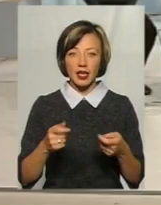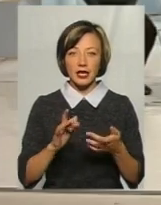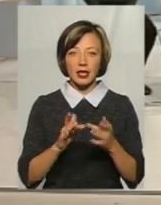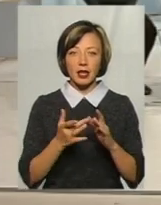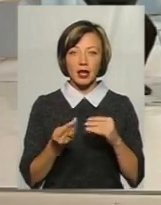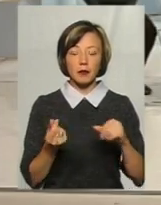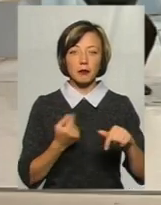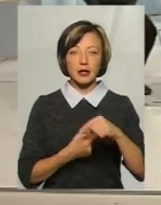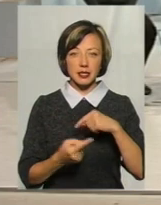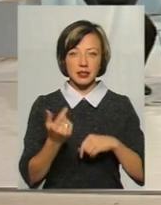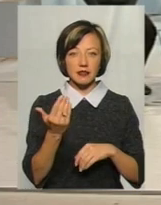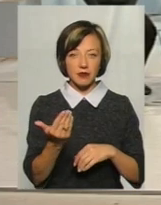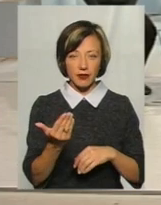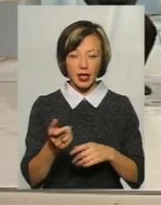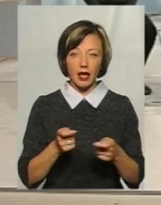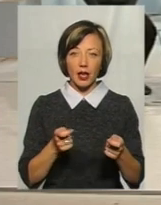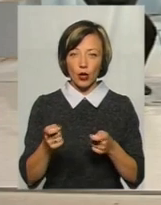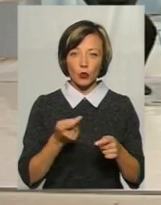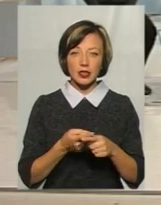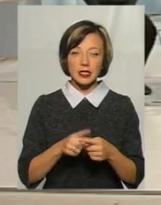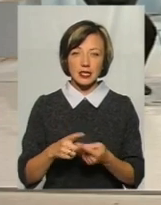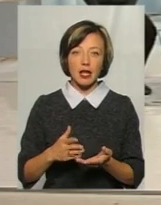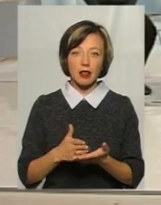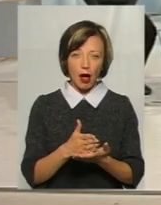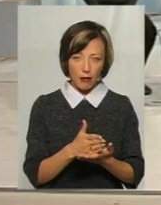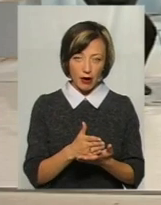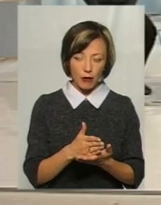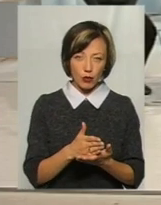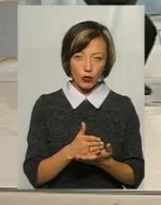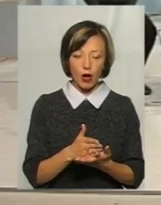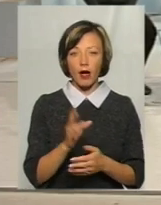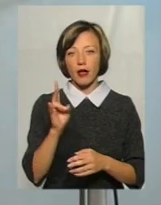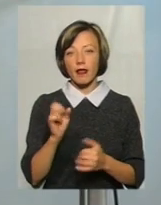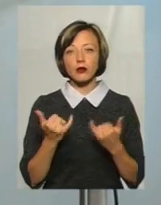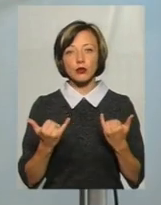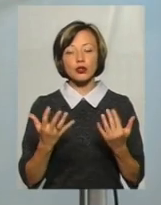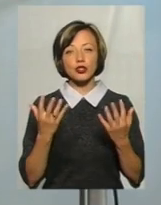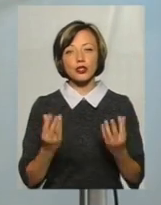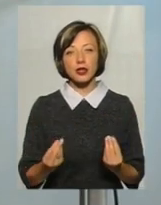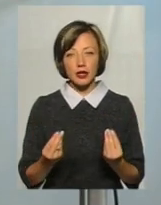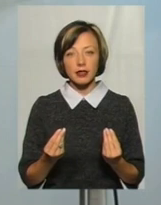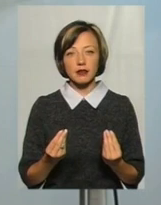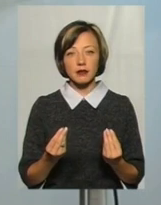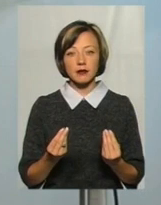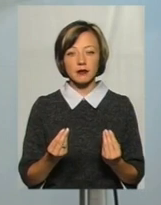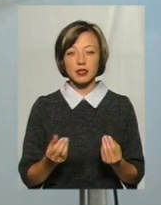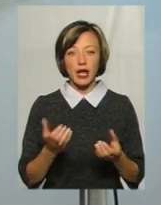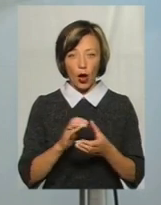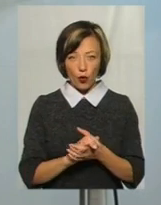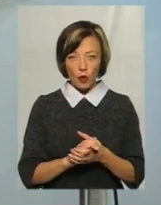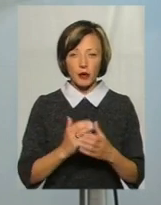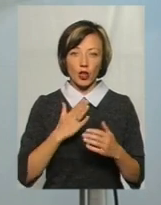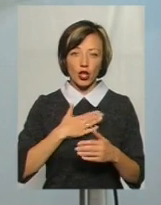-бізнес. Ви куруєте саме цей напрямок. На сьогоднішній день, наскільки він знайомий для наших